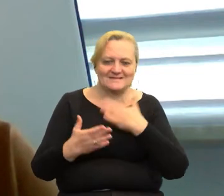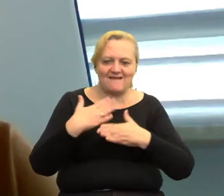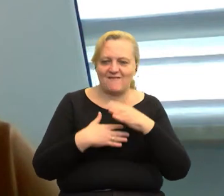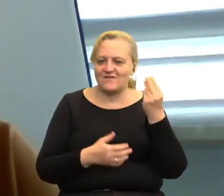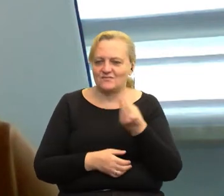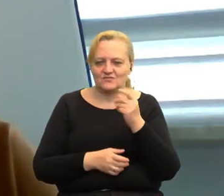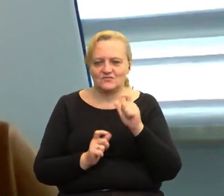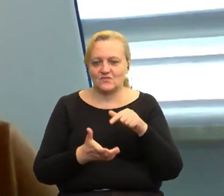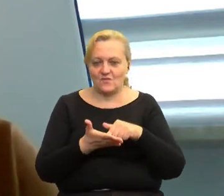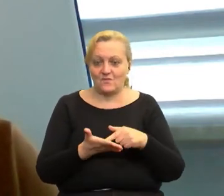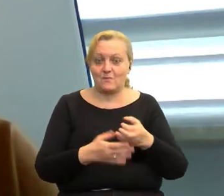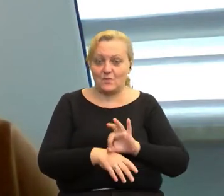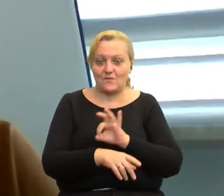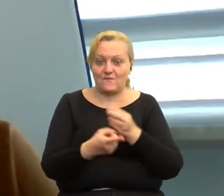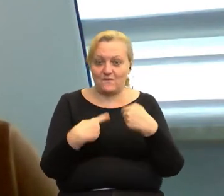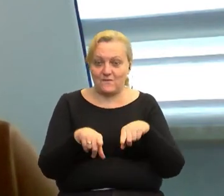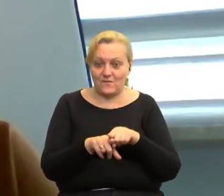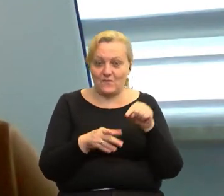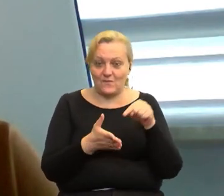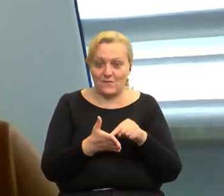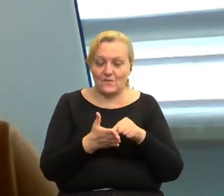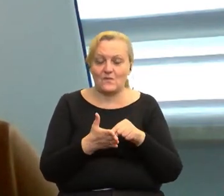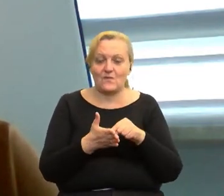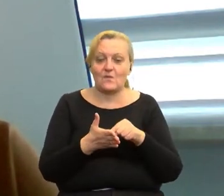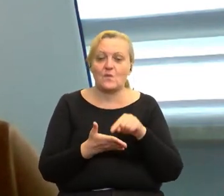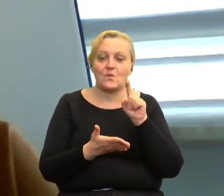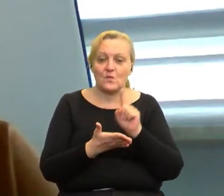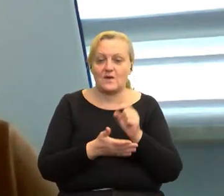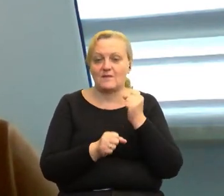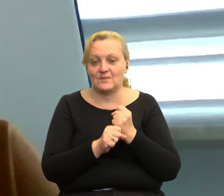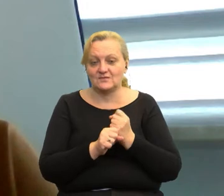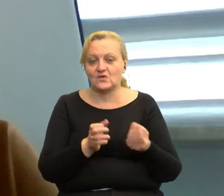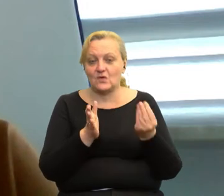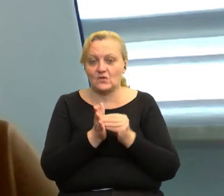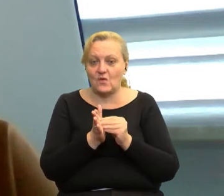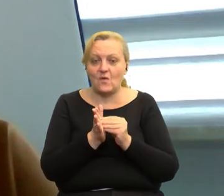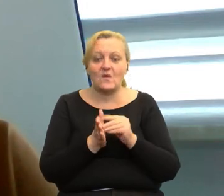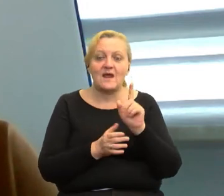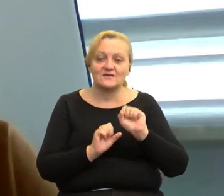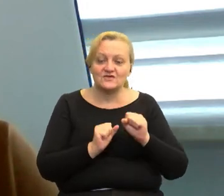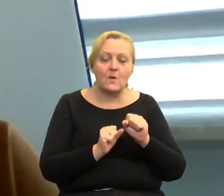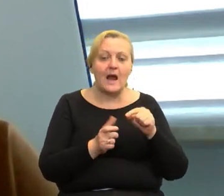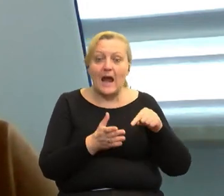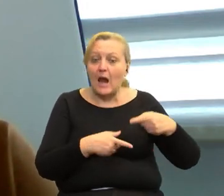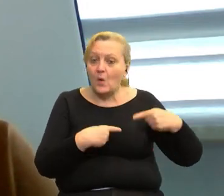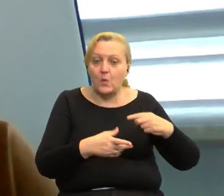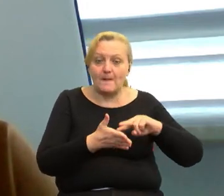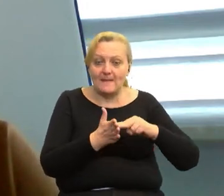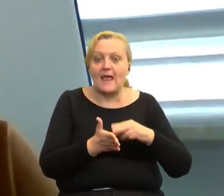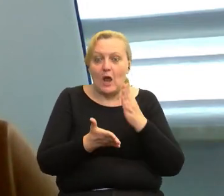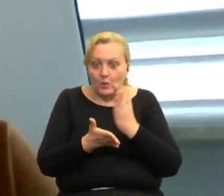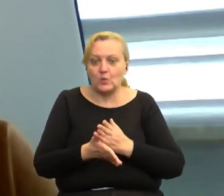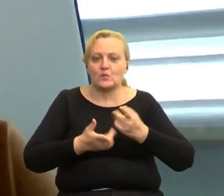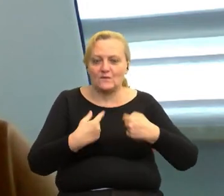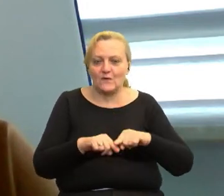realizacji tego projektu, to to, że udało się też wypracować dodatkowe zupełnie niezaplanowane działania, które już realizujemy.